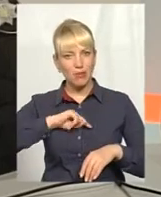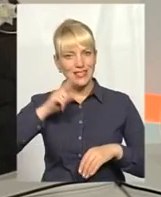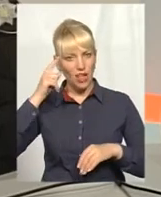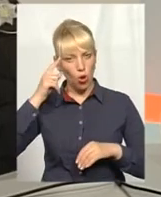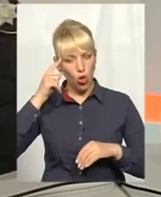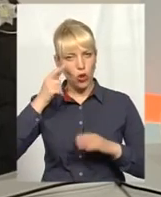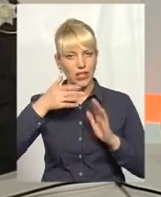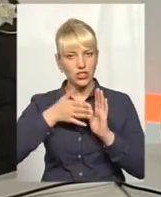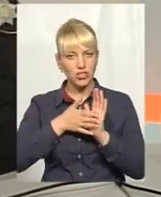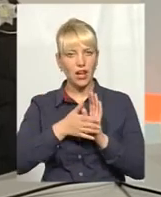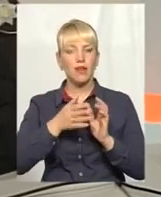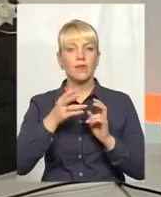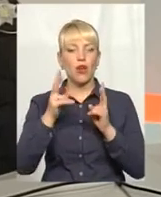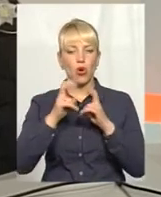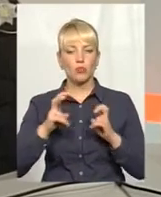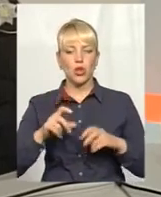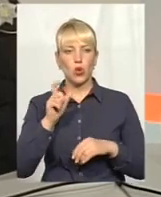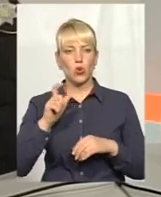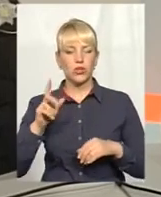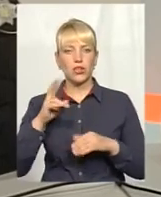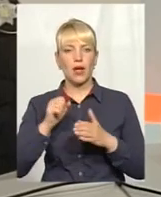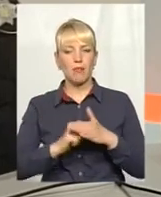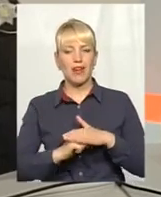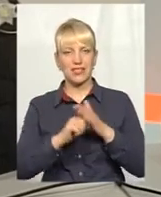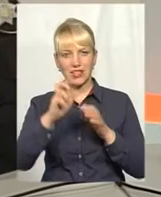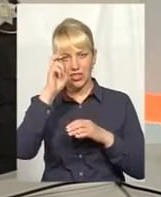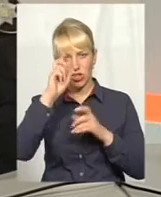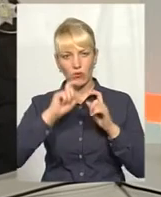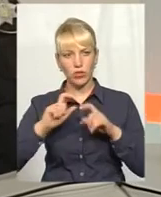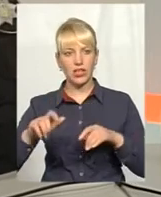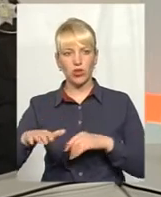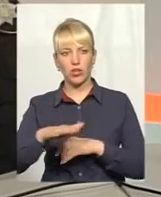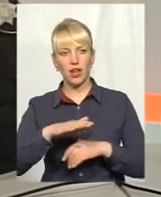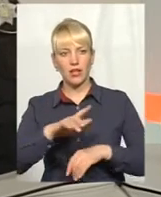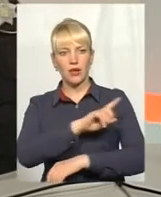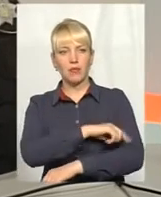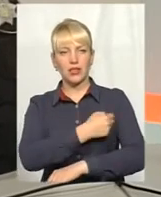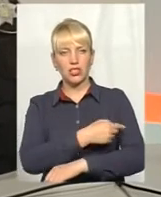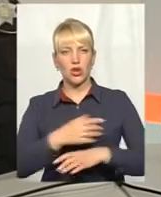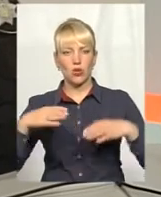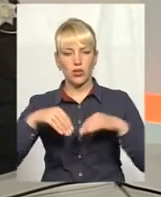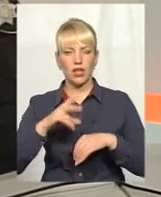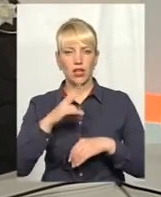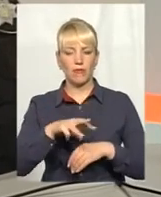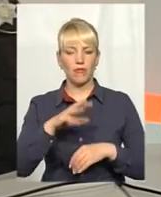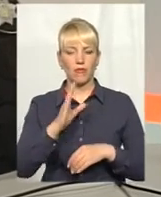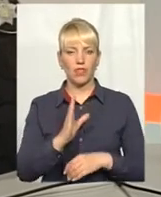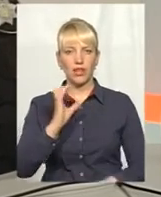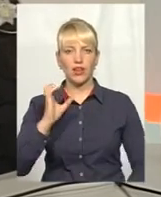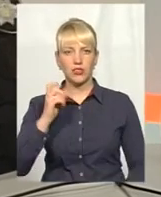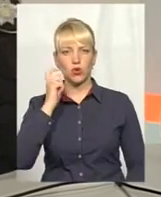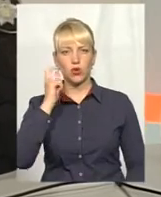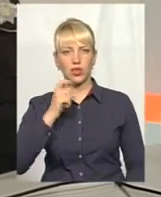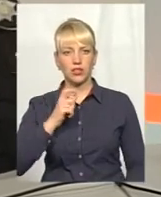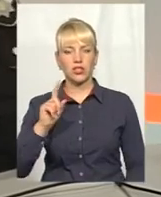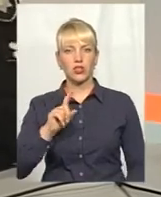будуть на базі державної установи, територіально-медичне об'єднання МВС України по Хмельницькій області, що